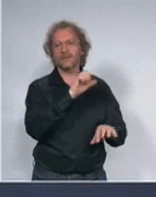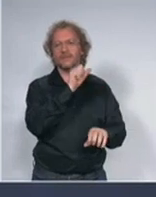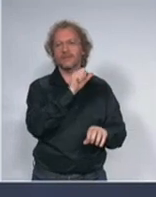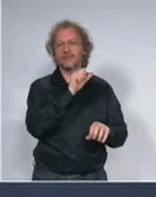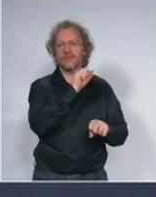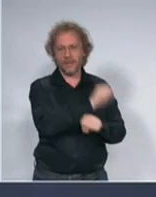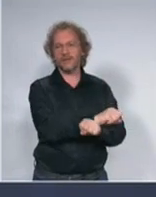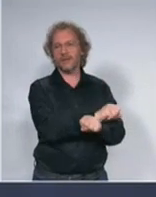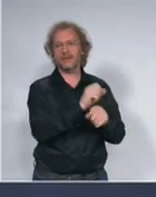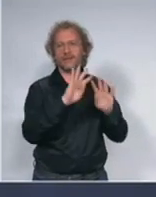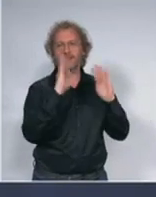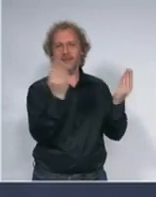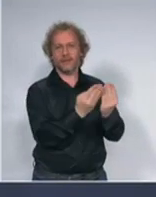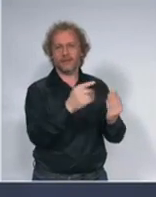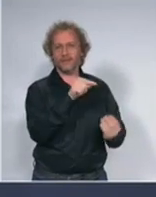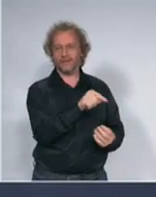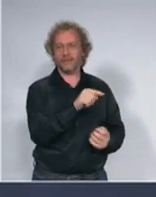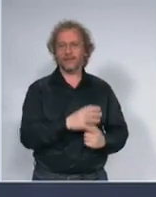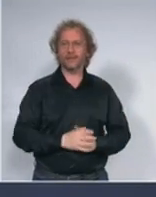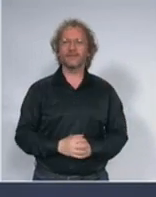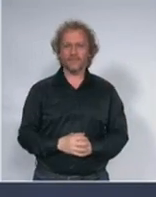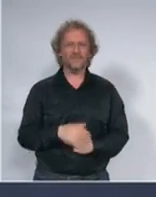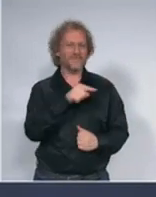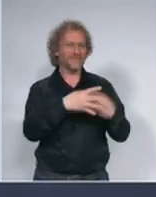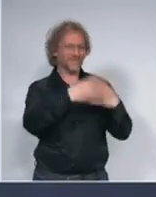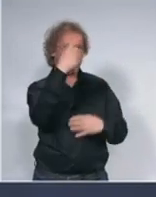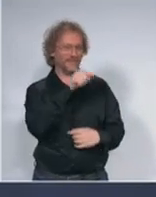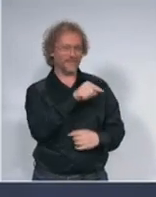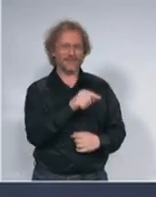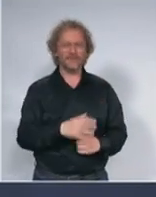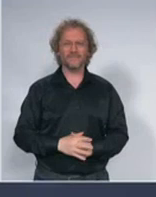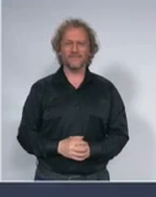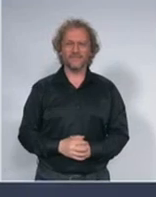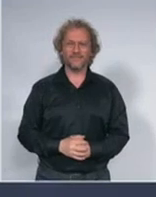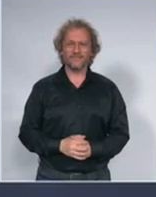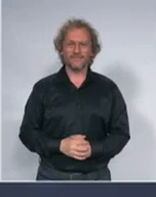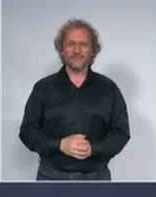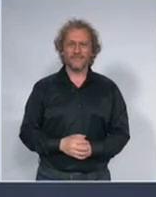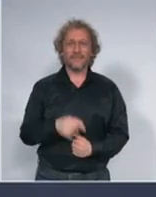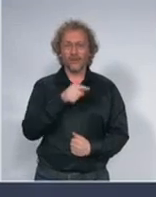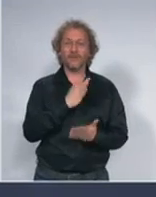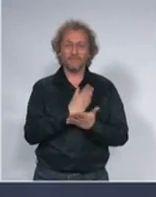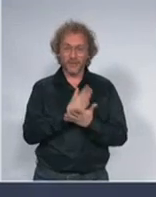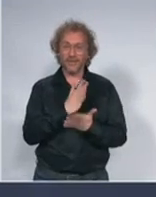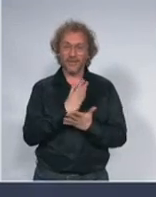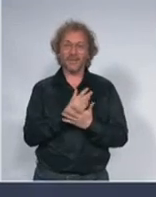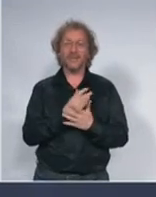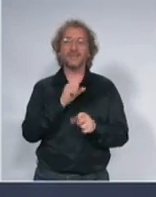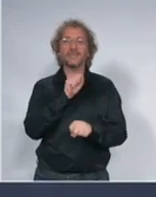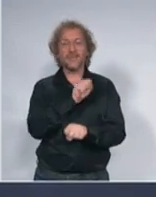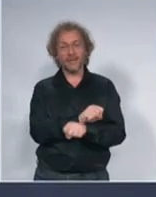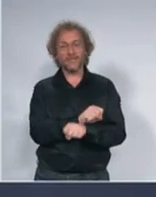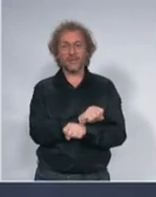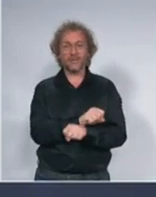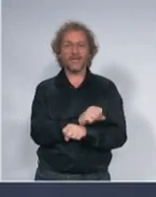praktično u ovim objektima koje će obezbeđivati pripadnici zatvorske straže i